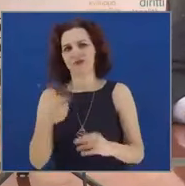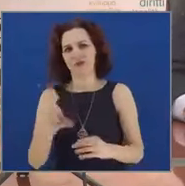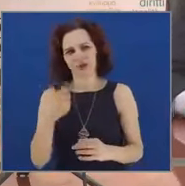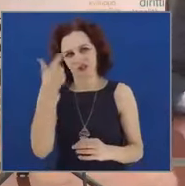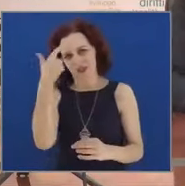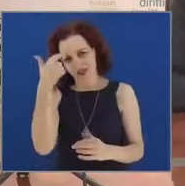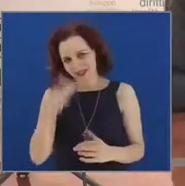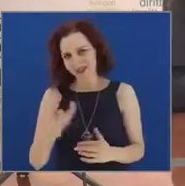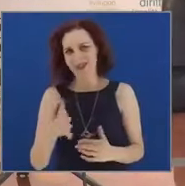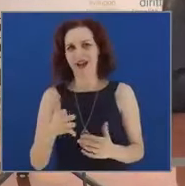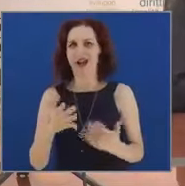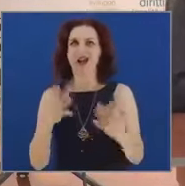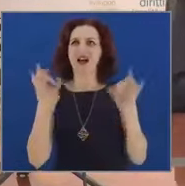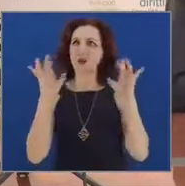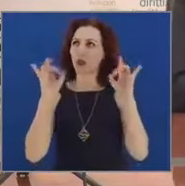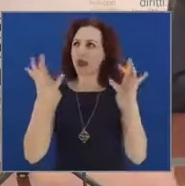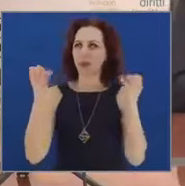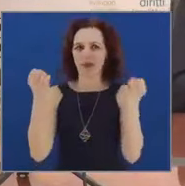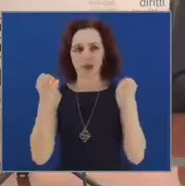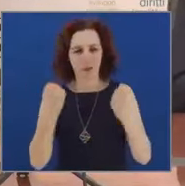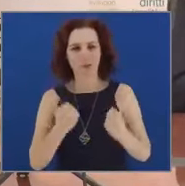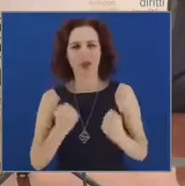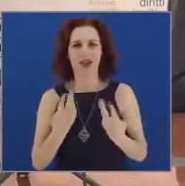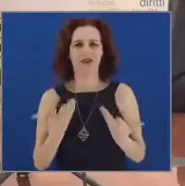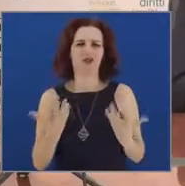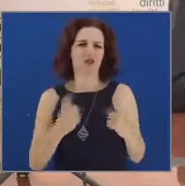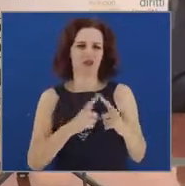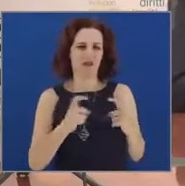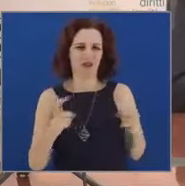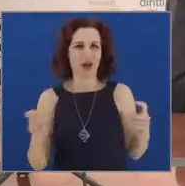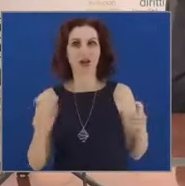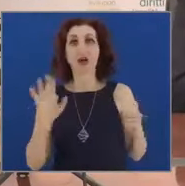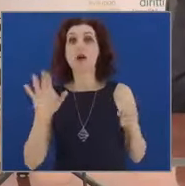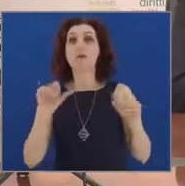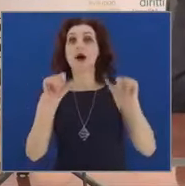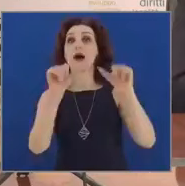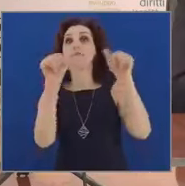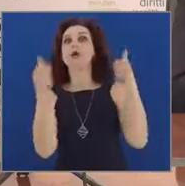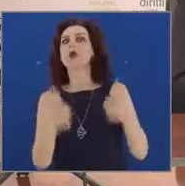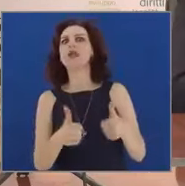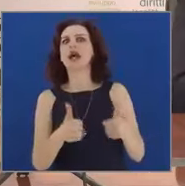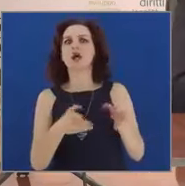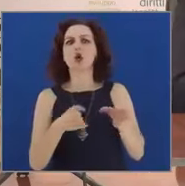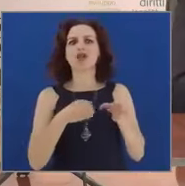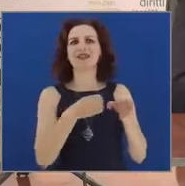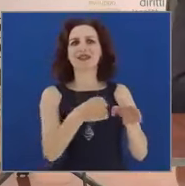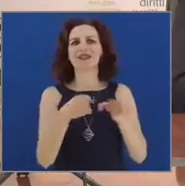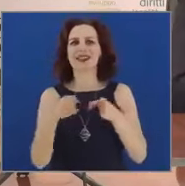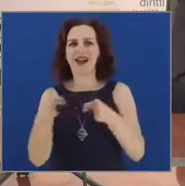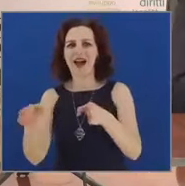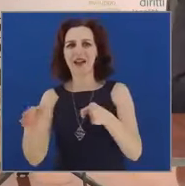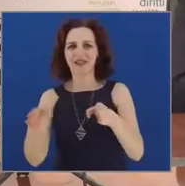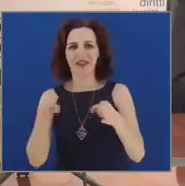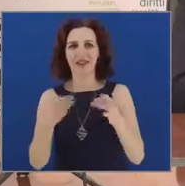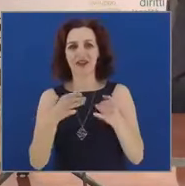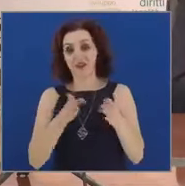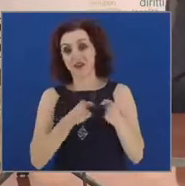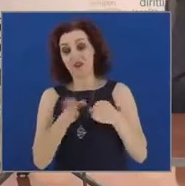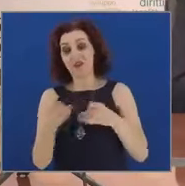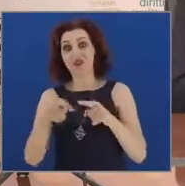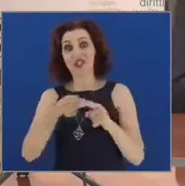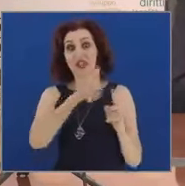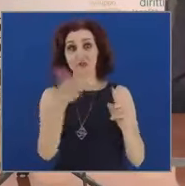ambientale, di compatibilità ambientale, ma nel nostro modello il ruolo delle strade, del completamento degli assi viari diventa